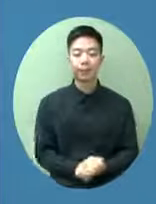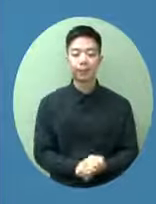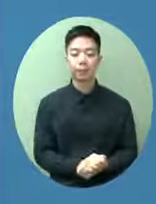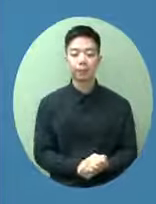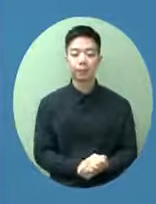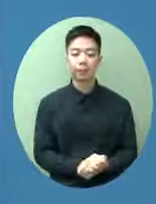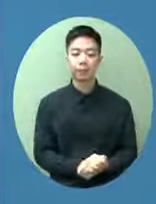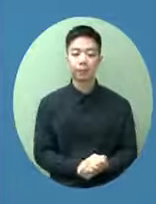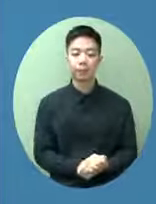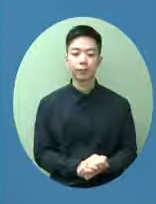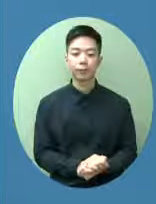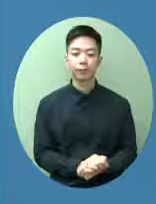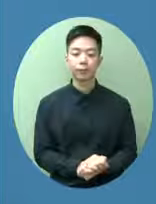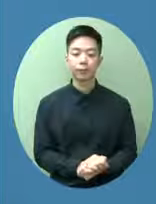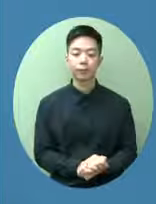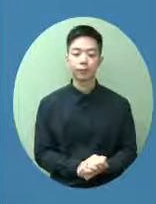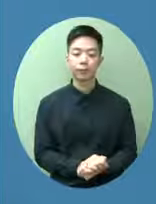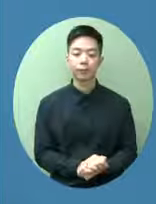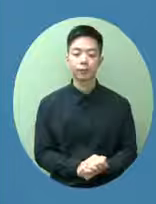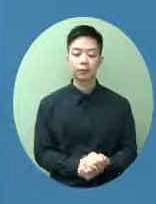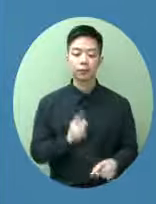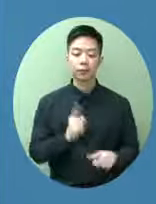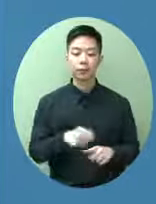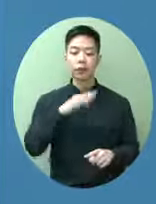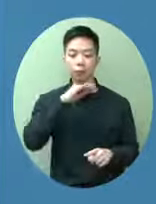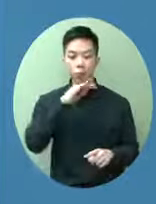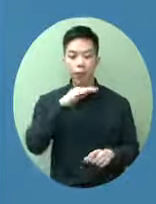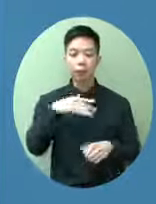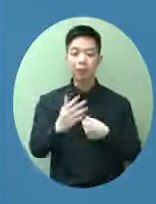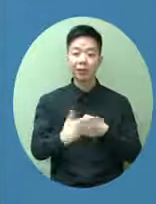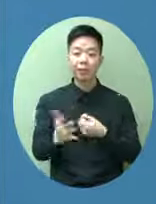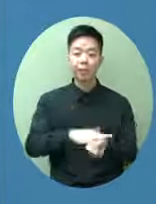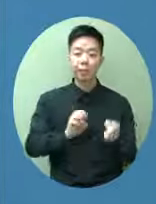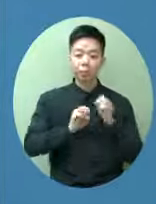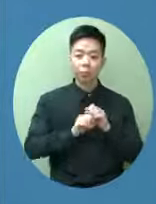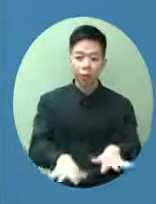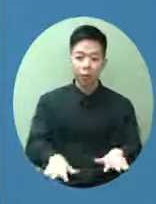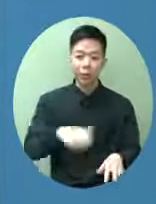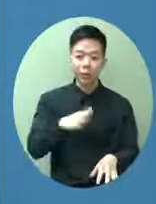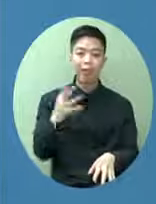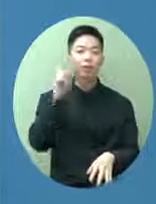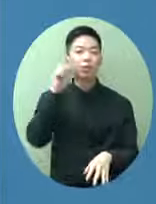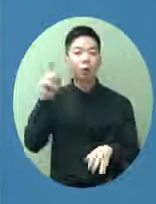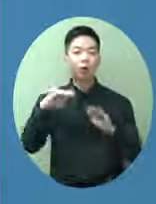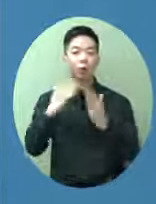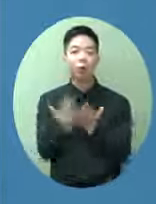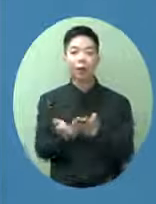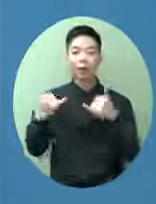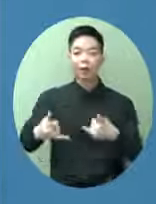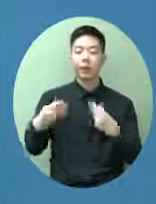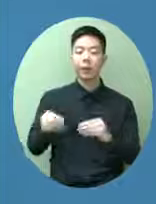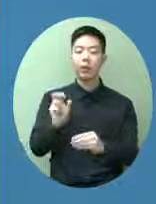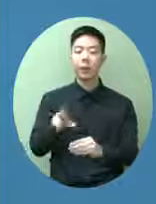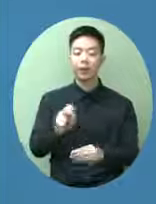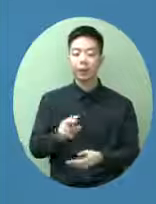那個情況之下要讓有些處所包括學校可以繼續有面授課程到時用甚麼來